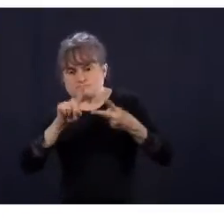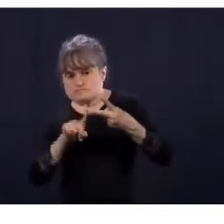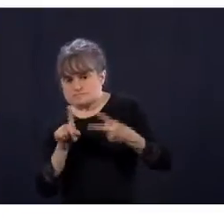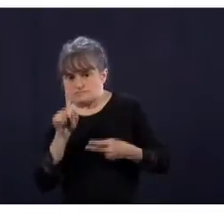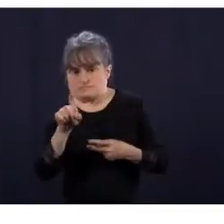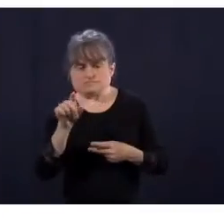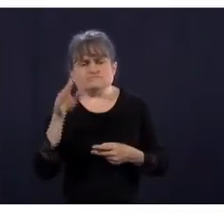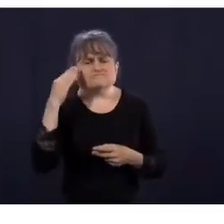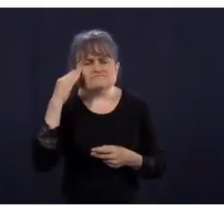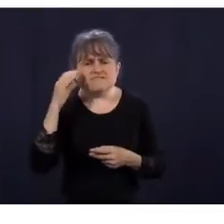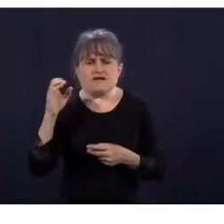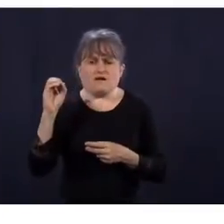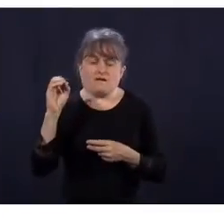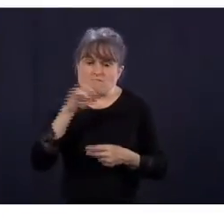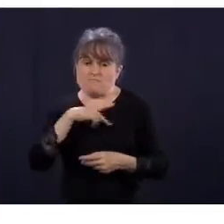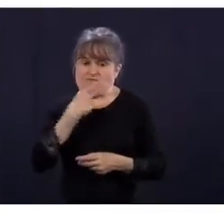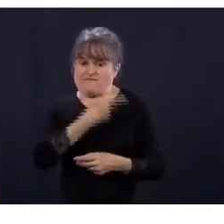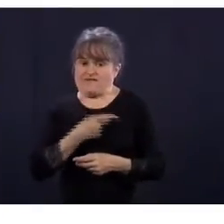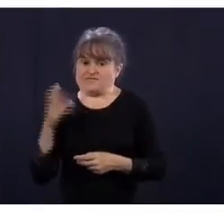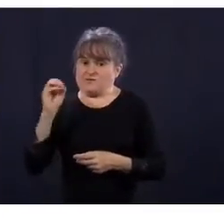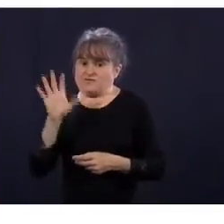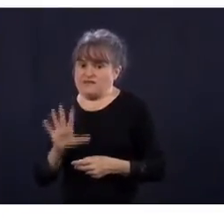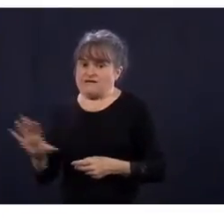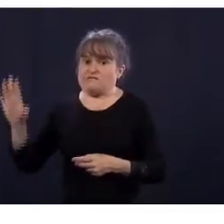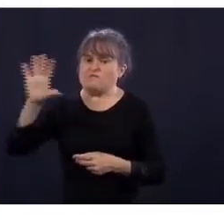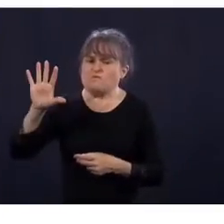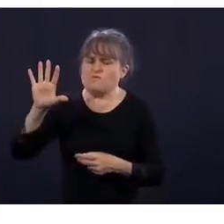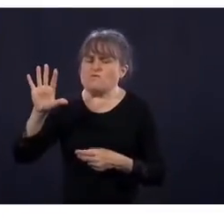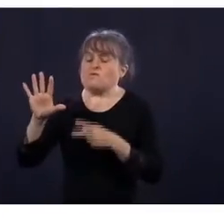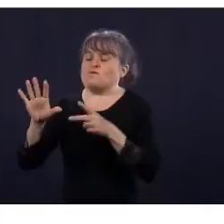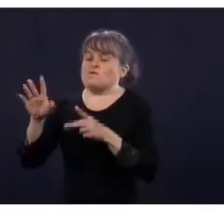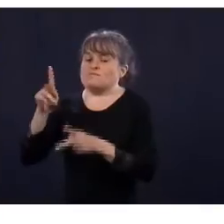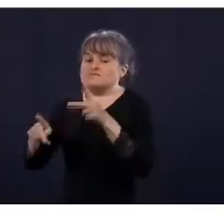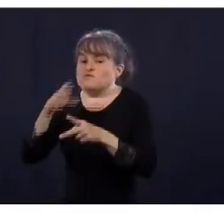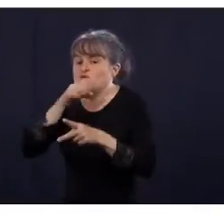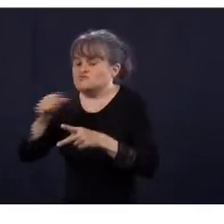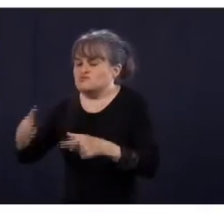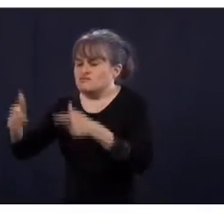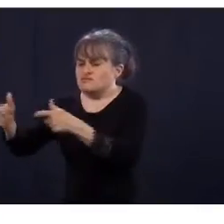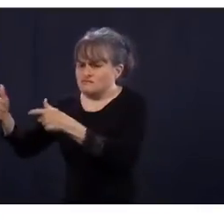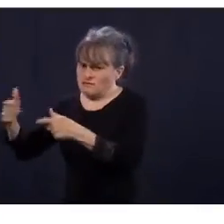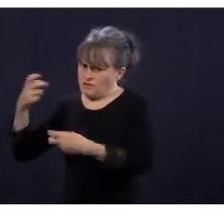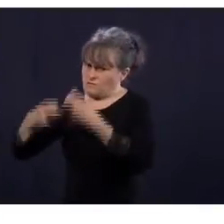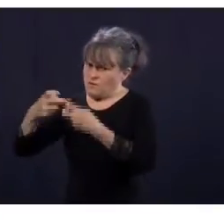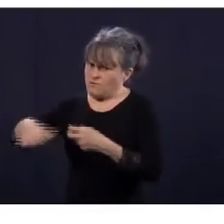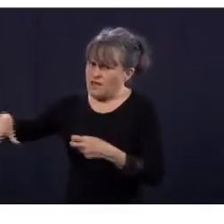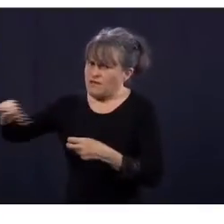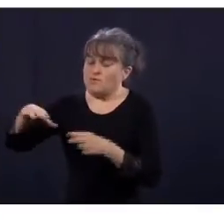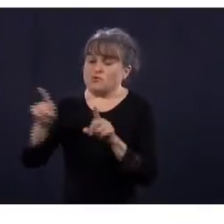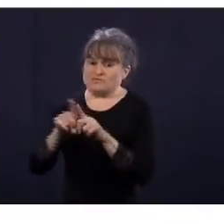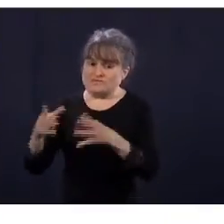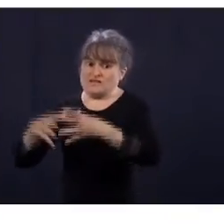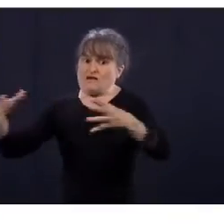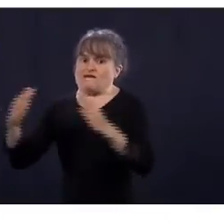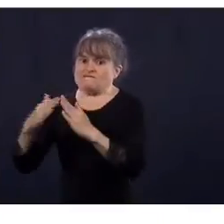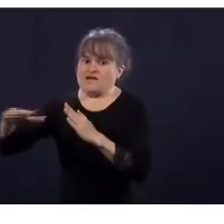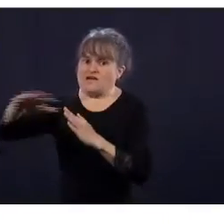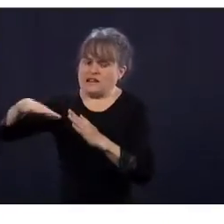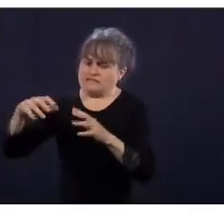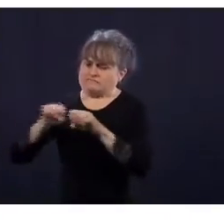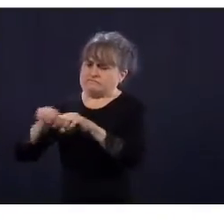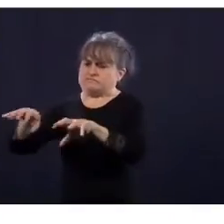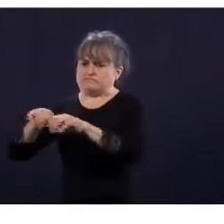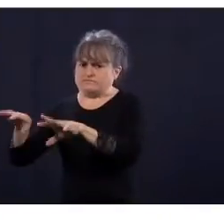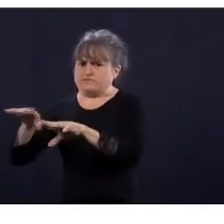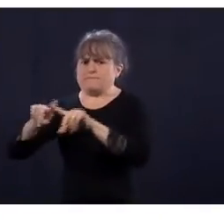nombre de cas actifs. Qu'est-ce qui fait que ce soit si difficile, justement, d'inverser cette tendance-là alors que des voisins y parviennent?